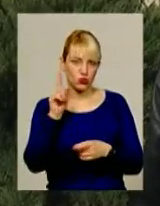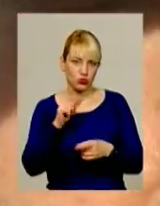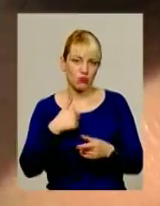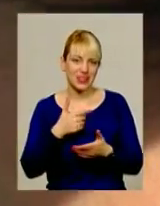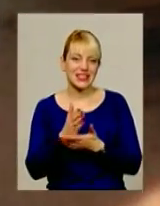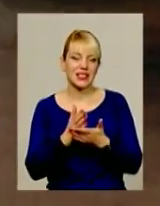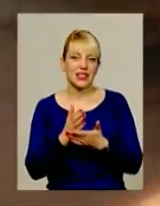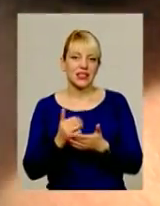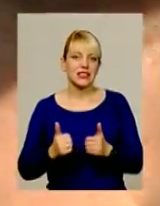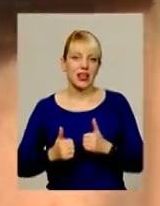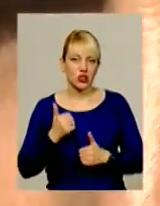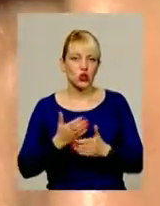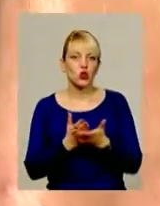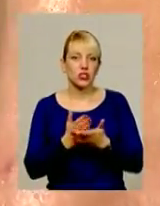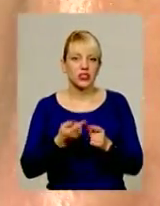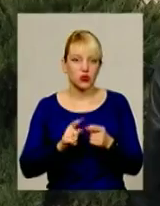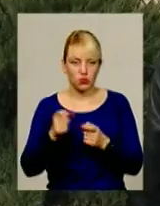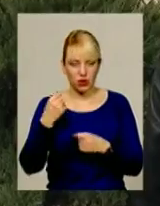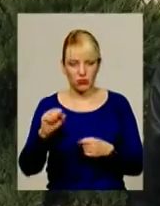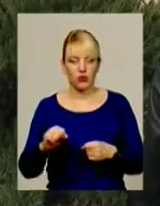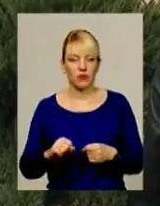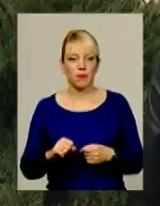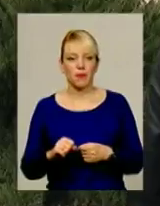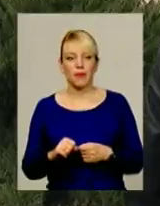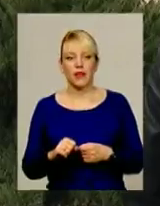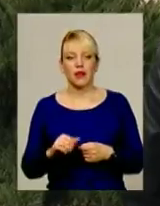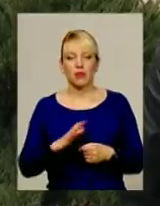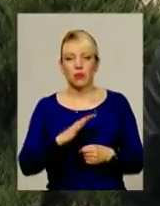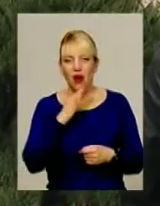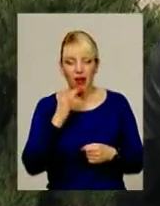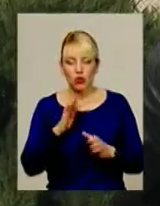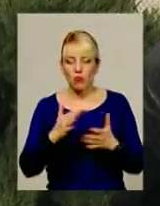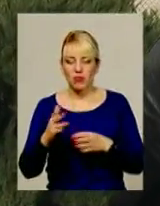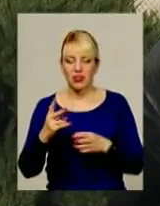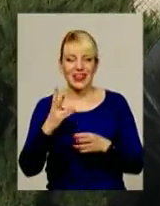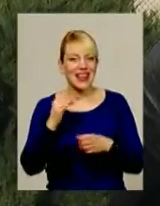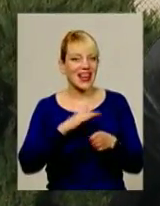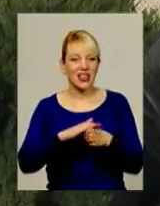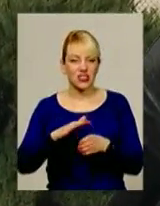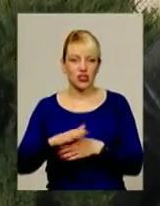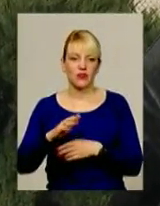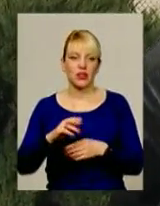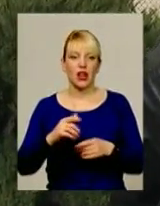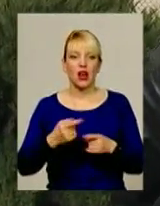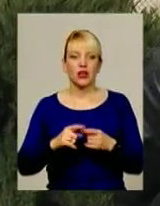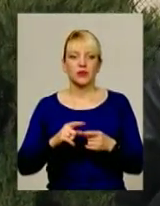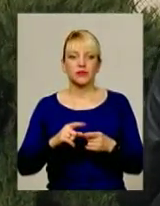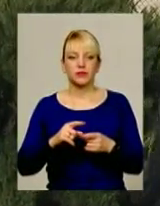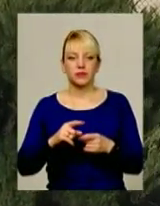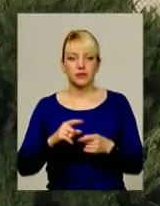перемогу. Було декілька моментів виходів, справді, нереалізованих. Особливо, коли ми після пресину забирали,